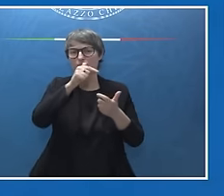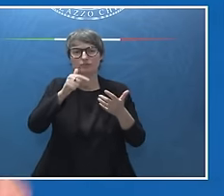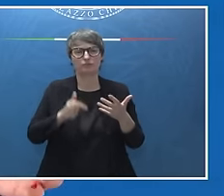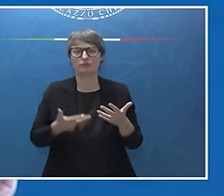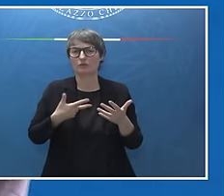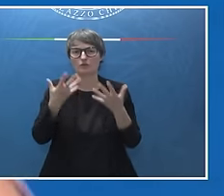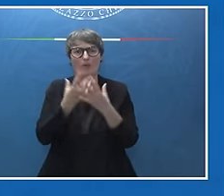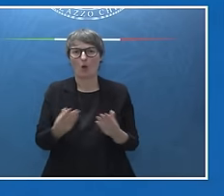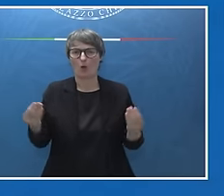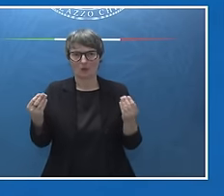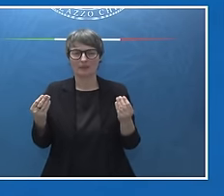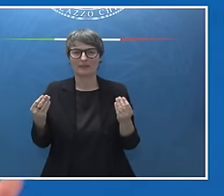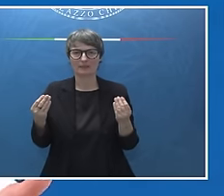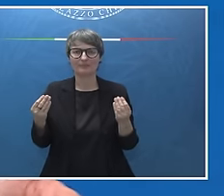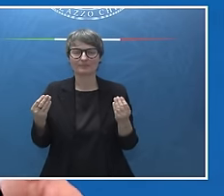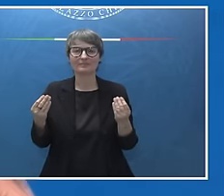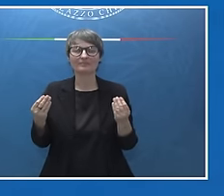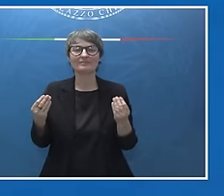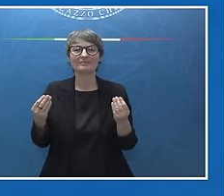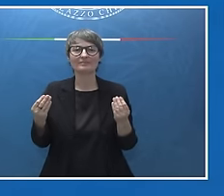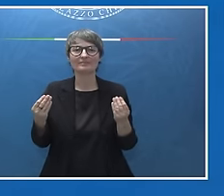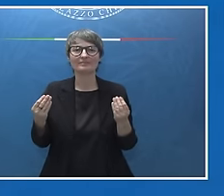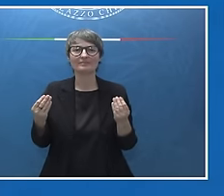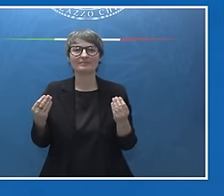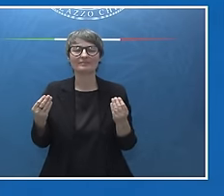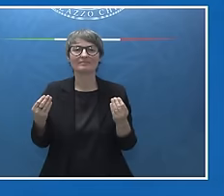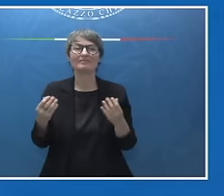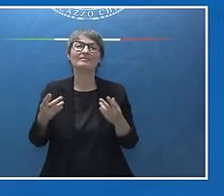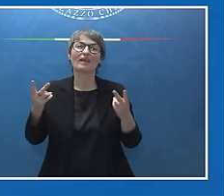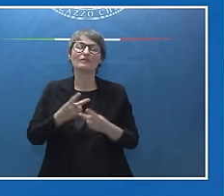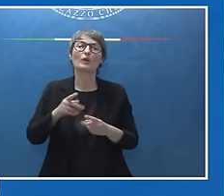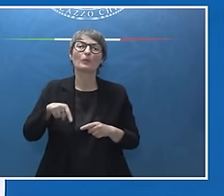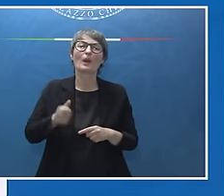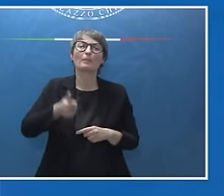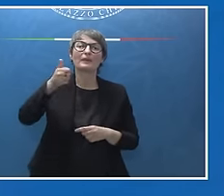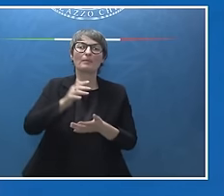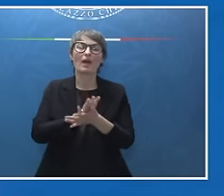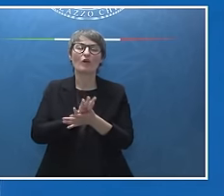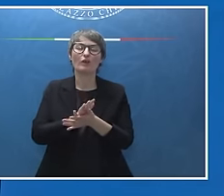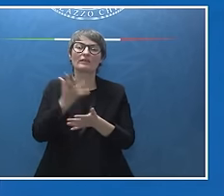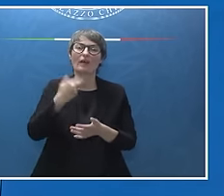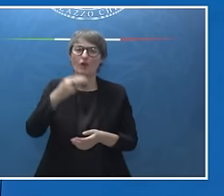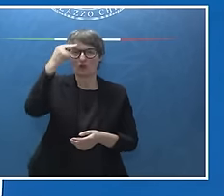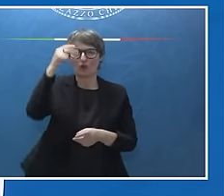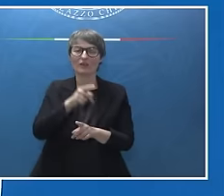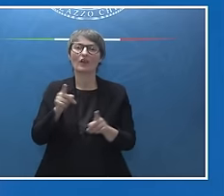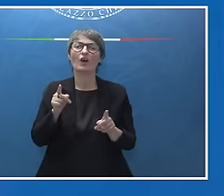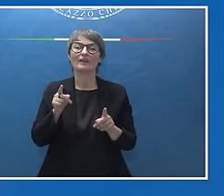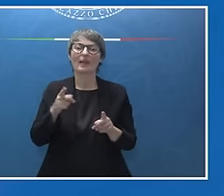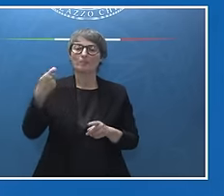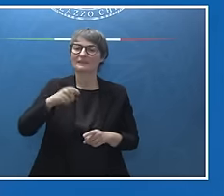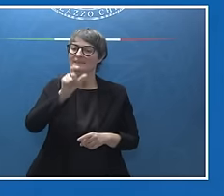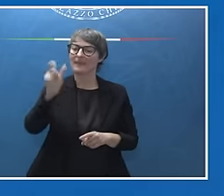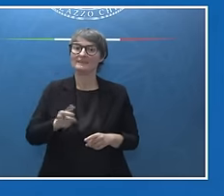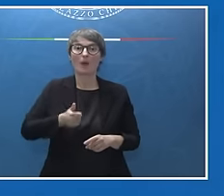7, che poi sarebbe 7, Business 7. Per la prima volta voglio ricordare anche che la Presidenza italiana